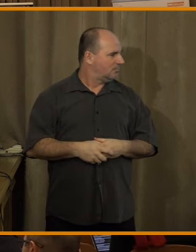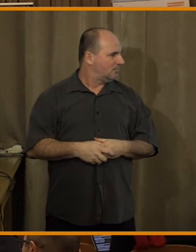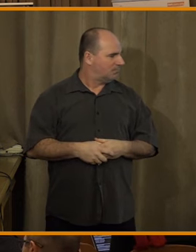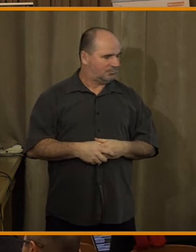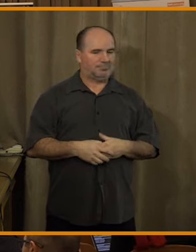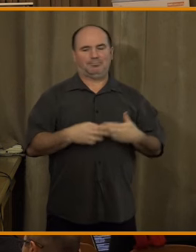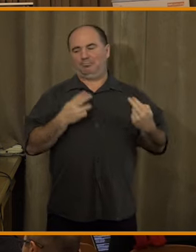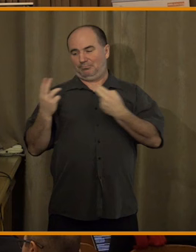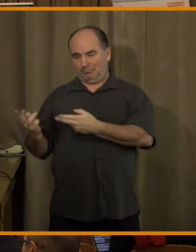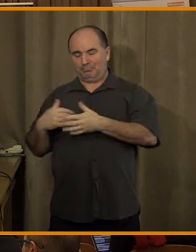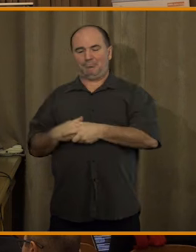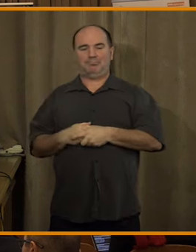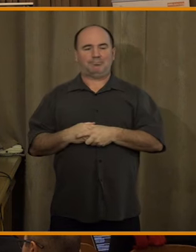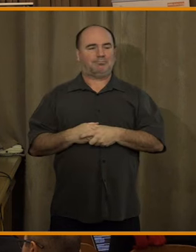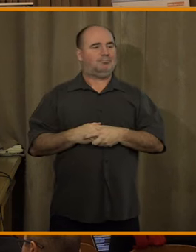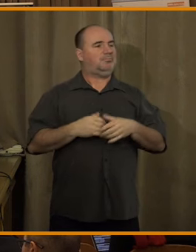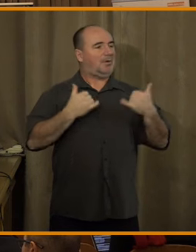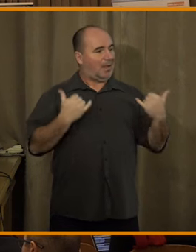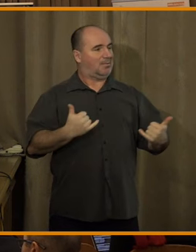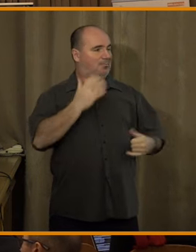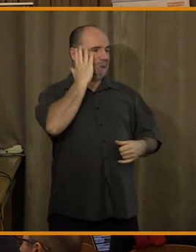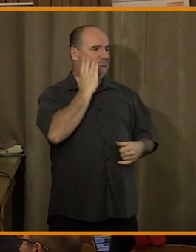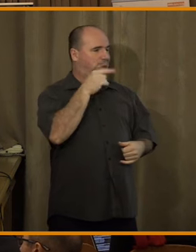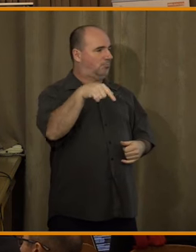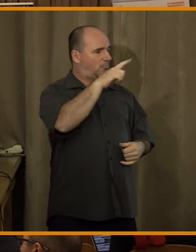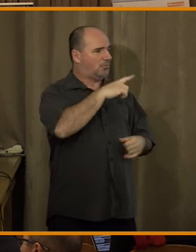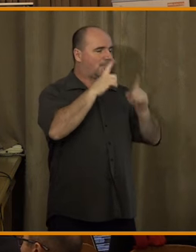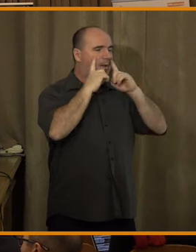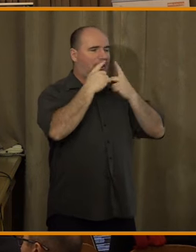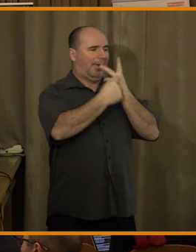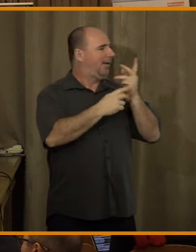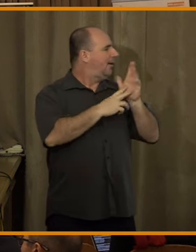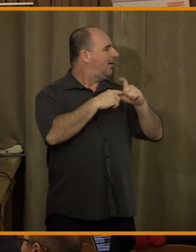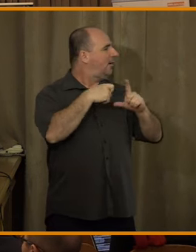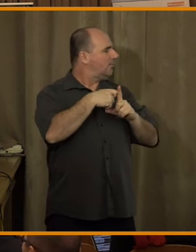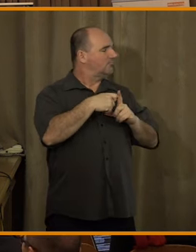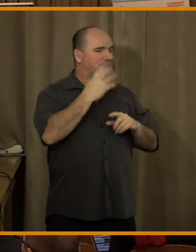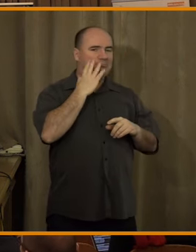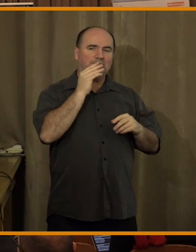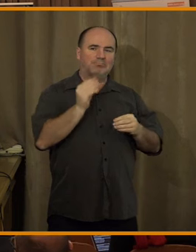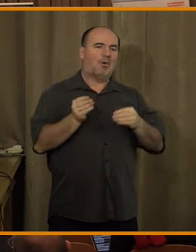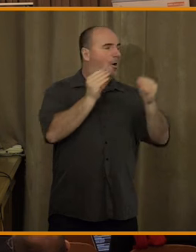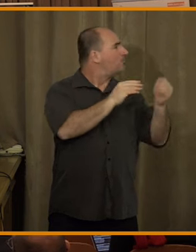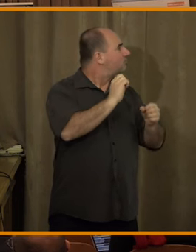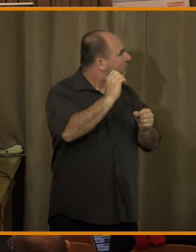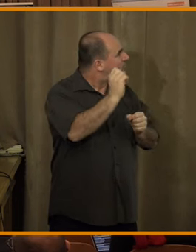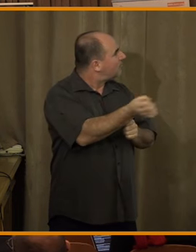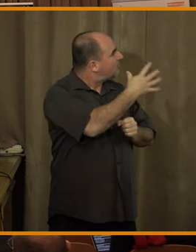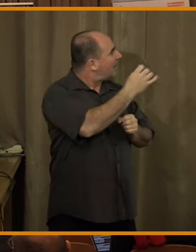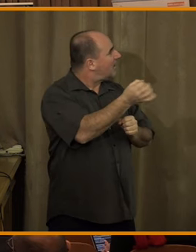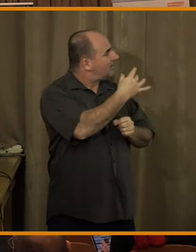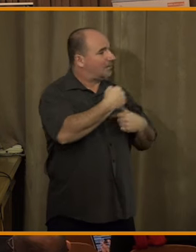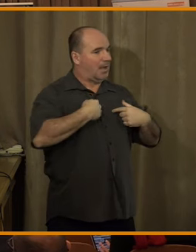Tak dámy a pánové, poprosím Hinka, jestli by ještě přeskočil do prezentace, kde bych vám já